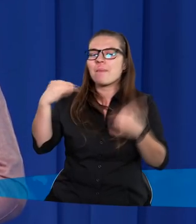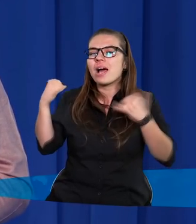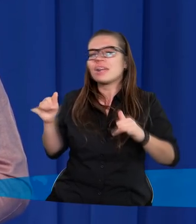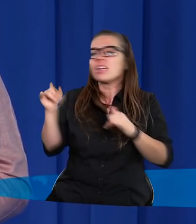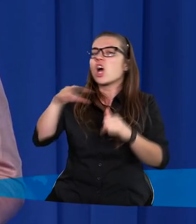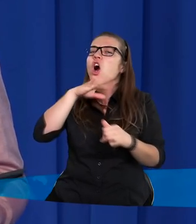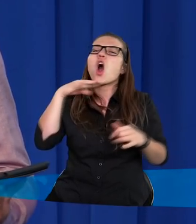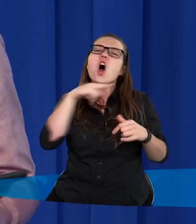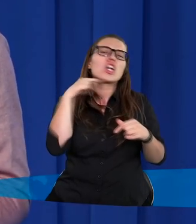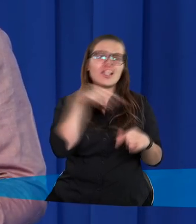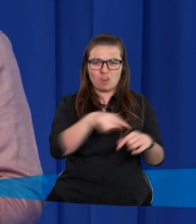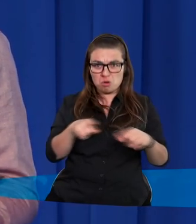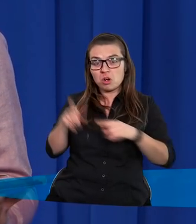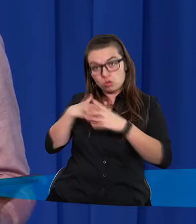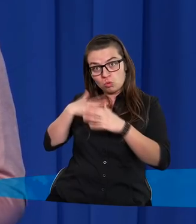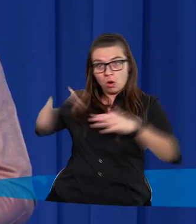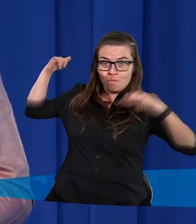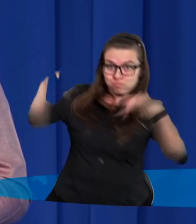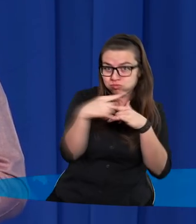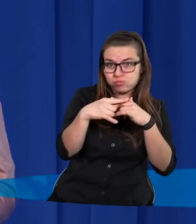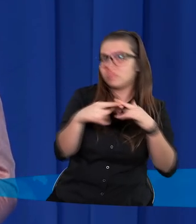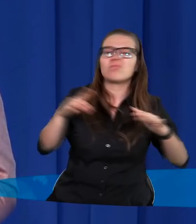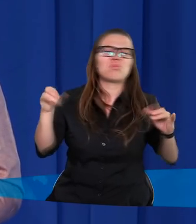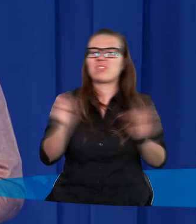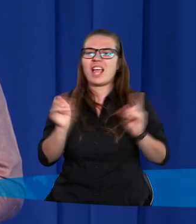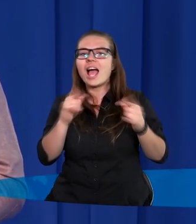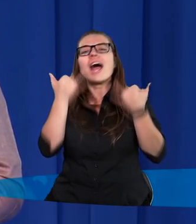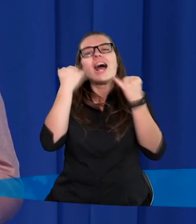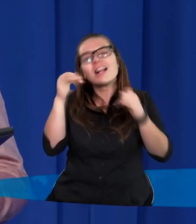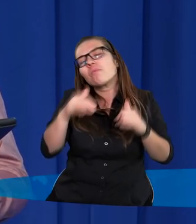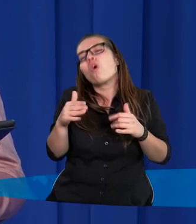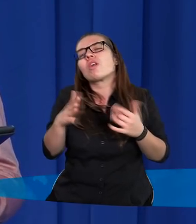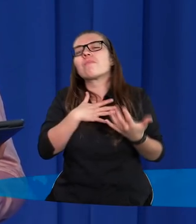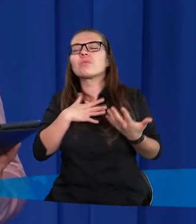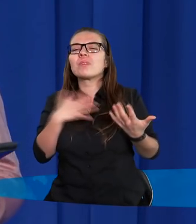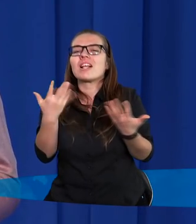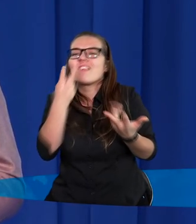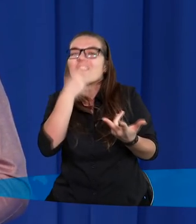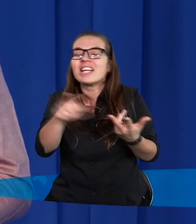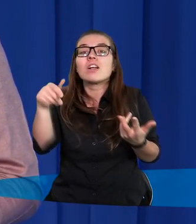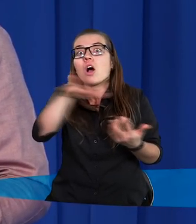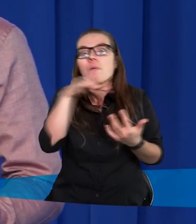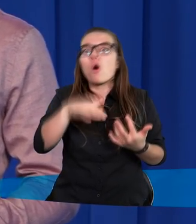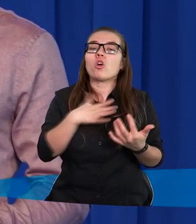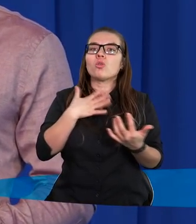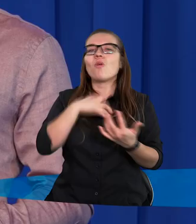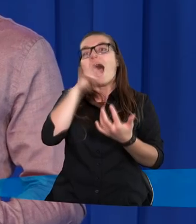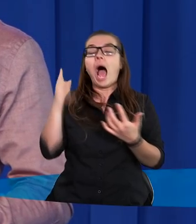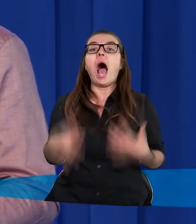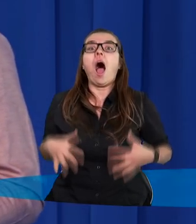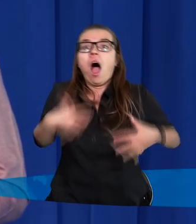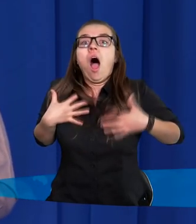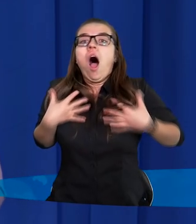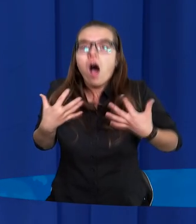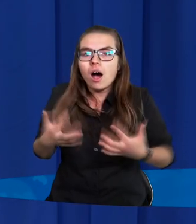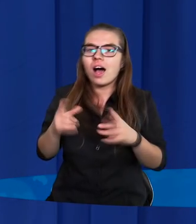ten czerwony kolor nie działa na niego jakkolwiek inaczej niż inny kolor. Może bardziej dla widzów, ich wyobraźnia. Może